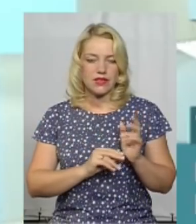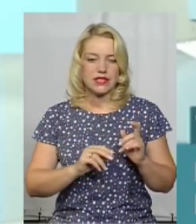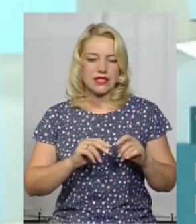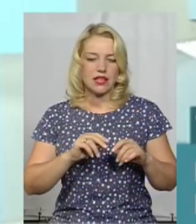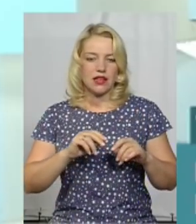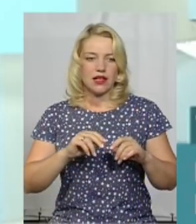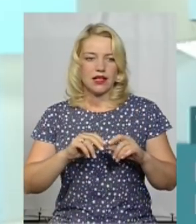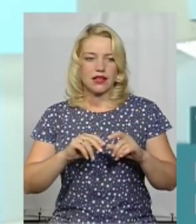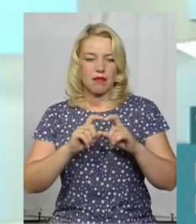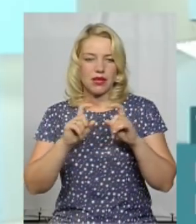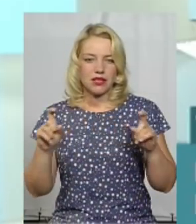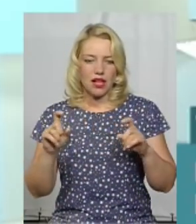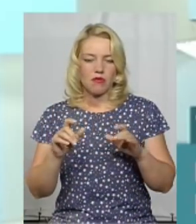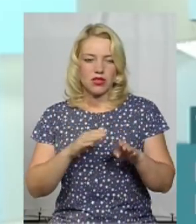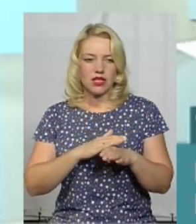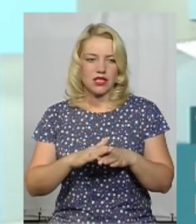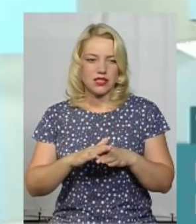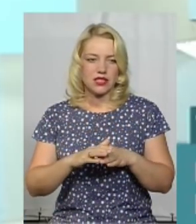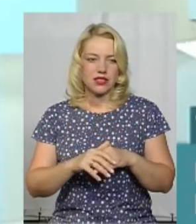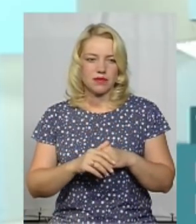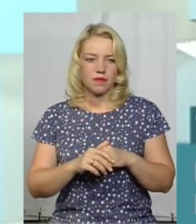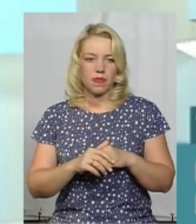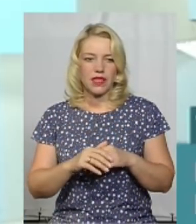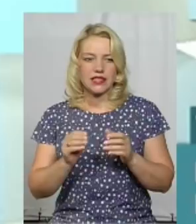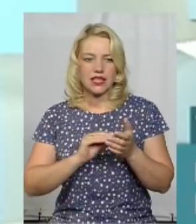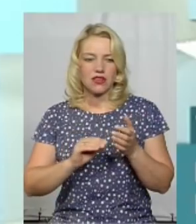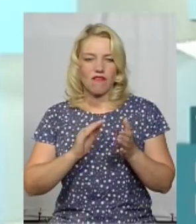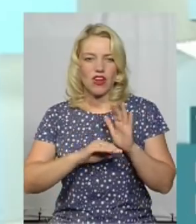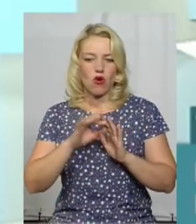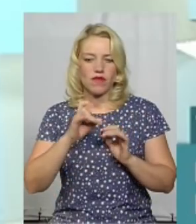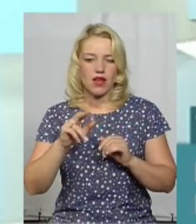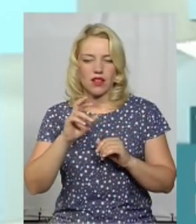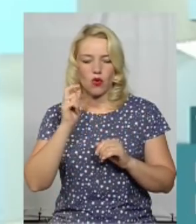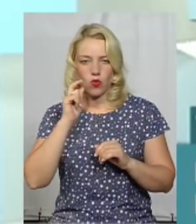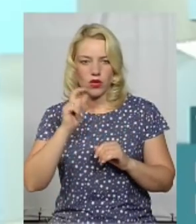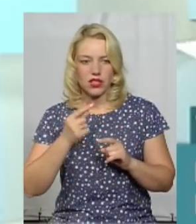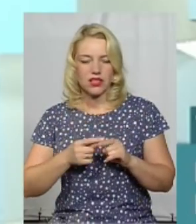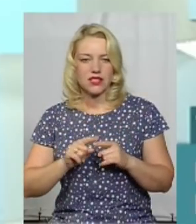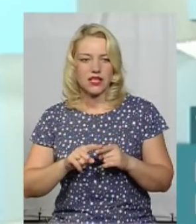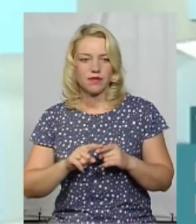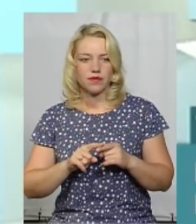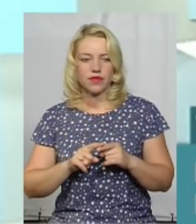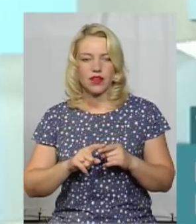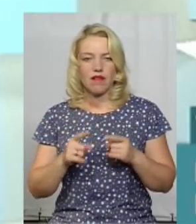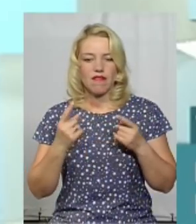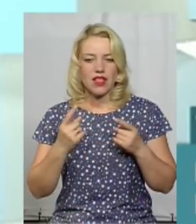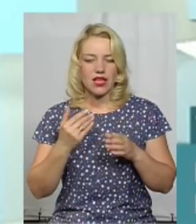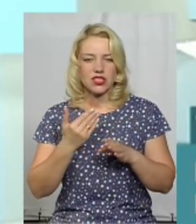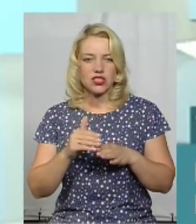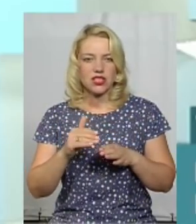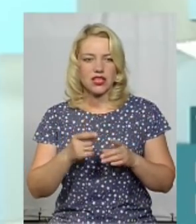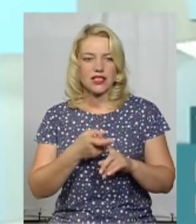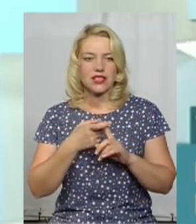департаменту реалізації національно-провентивного механізму, секретаріату Верховної Ради України, це велика частина